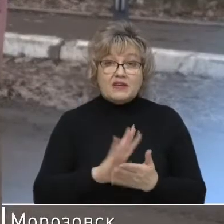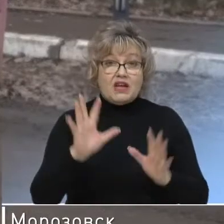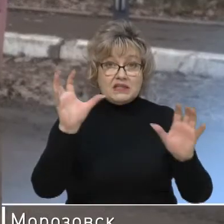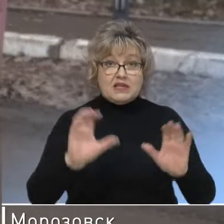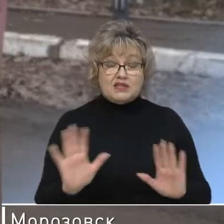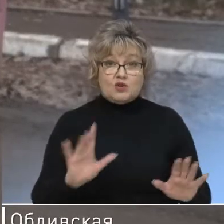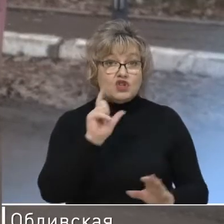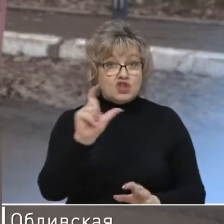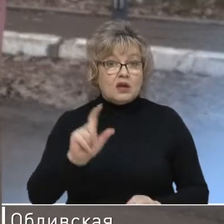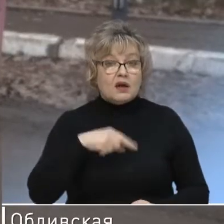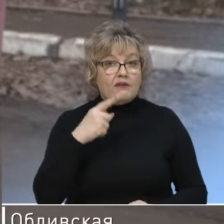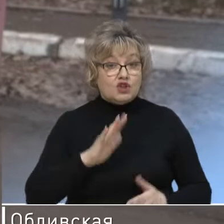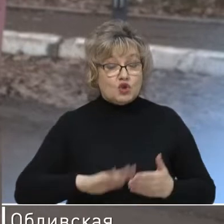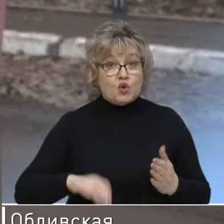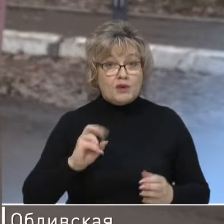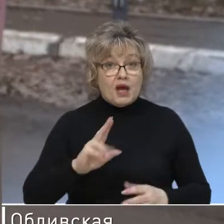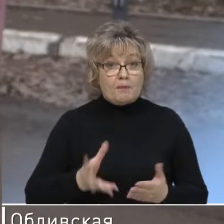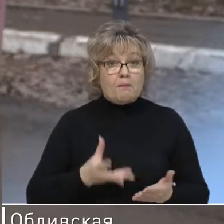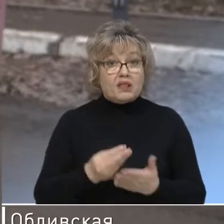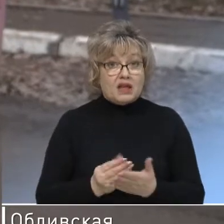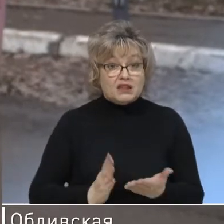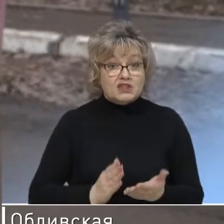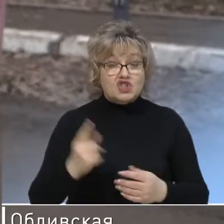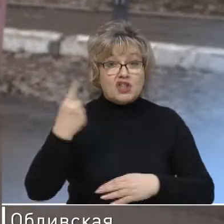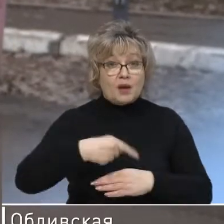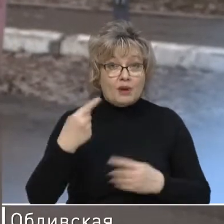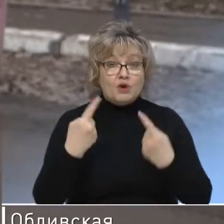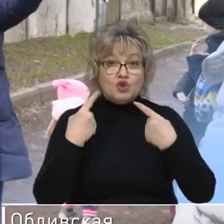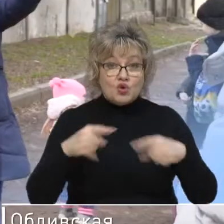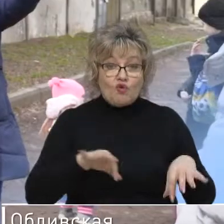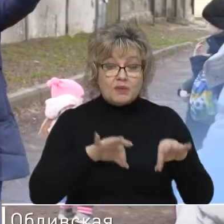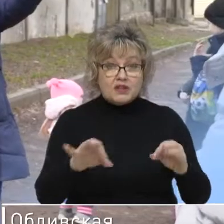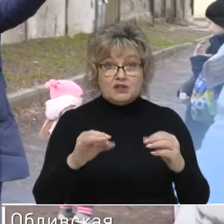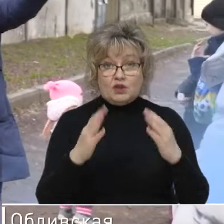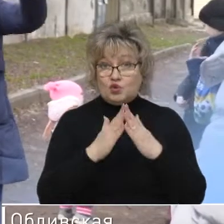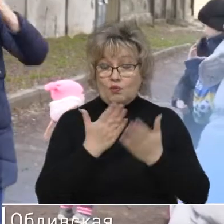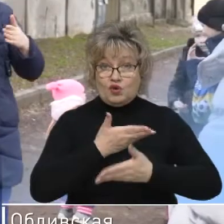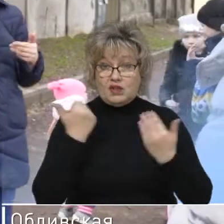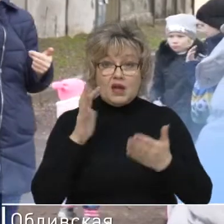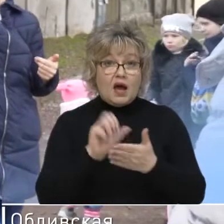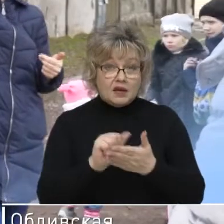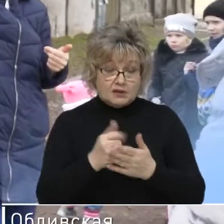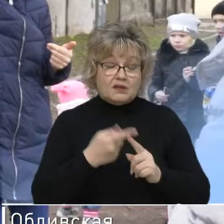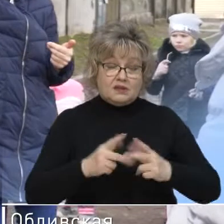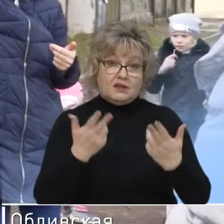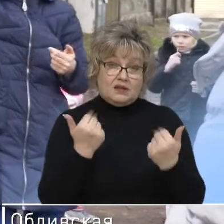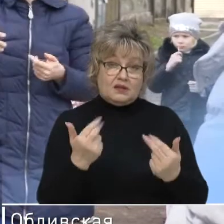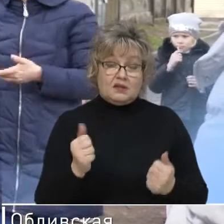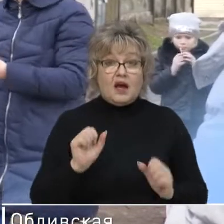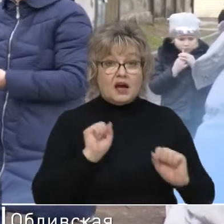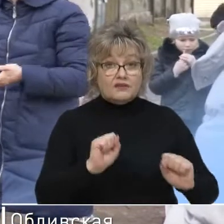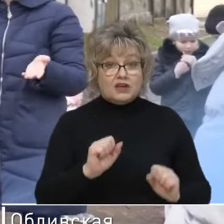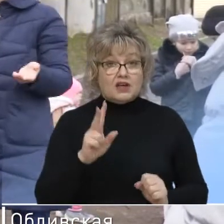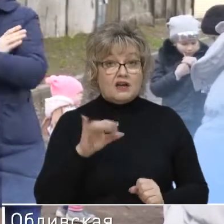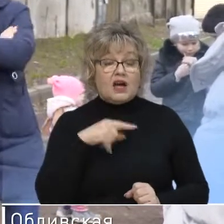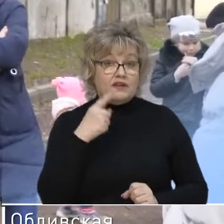незаконными. Жители говорят, кроме как через платный шлагбаум, другого пути подъезда к дому нет. Арендатор участка это подтверждает. Адвокат Александр